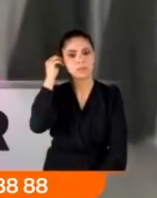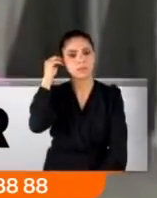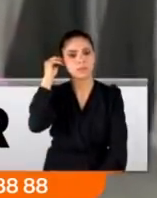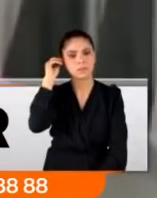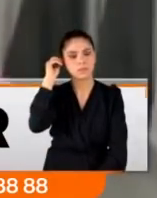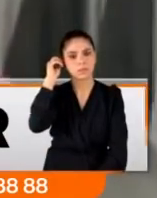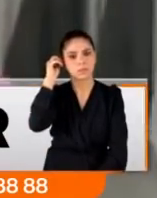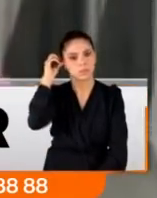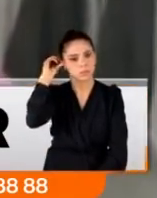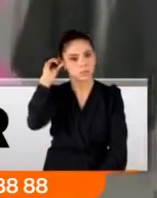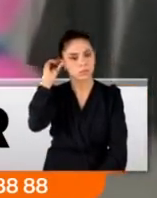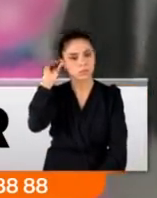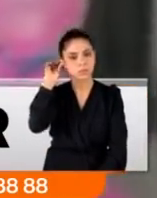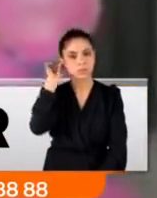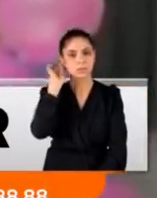3, 4